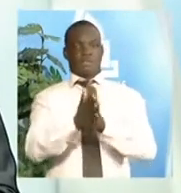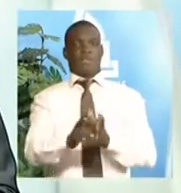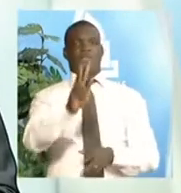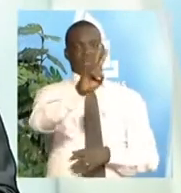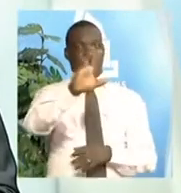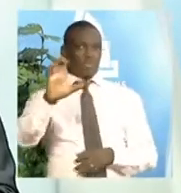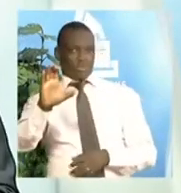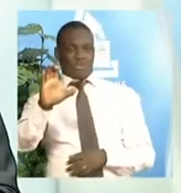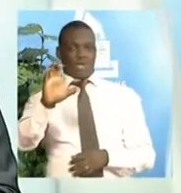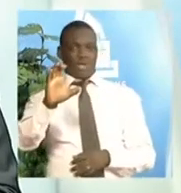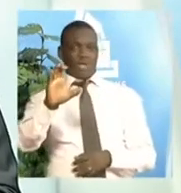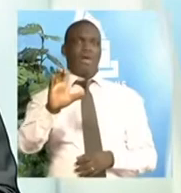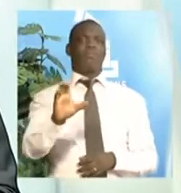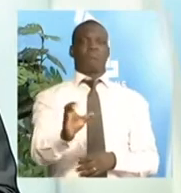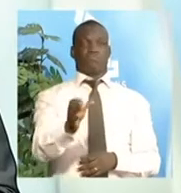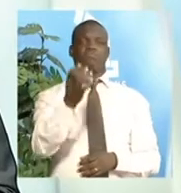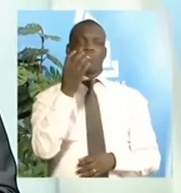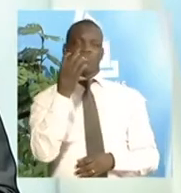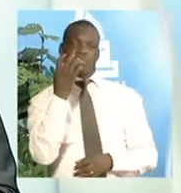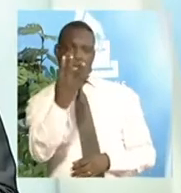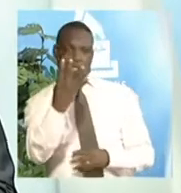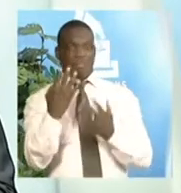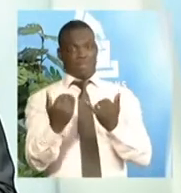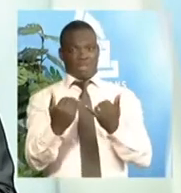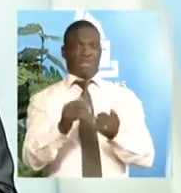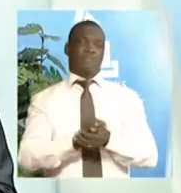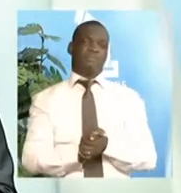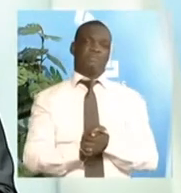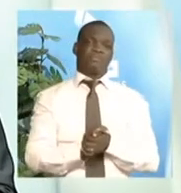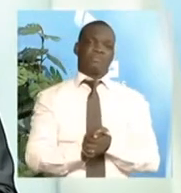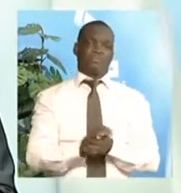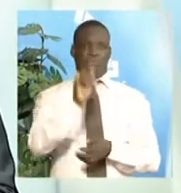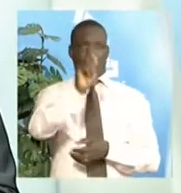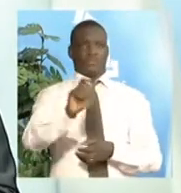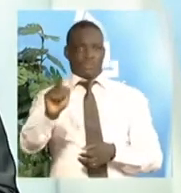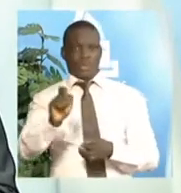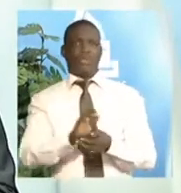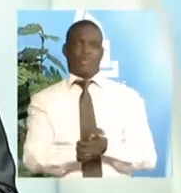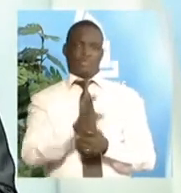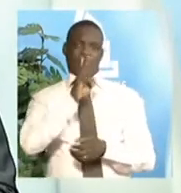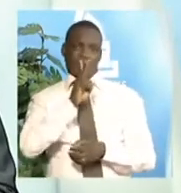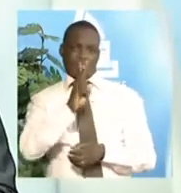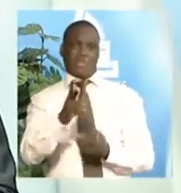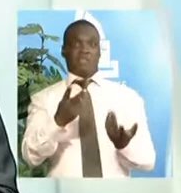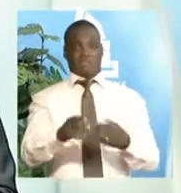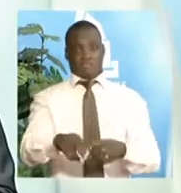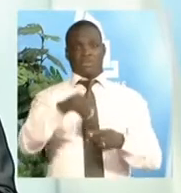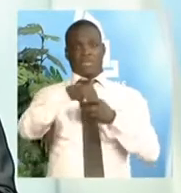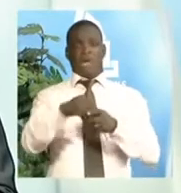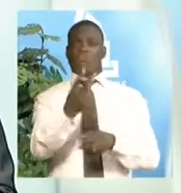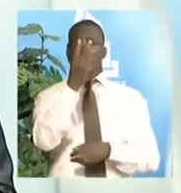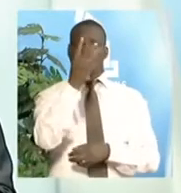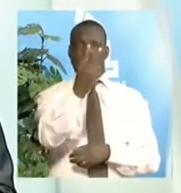Tortilla, Nia Caramandougou. Donc, de sorte que les élections ont eu lieu effectivement dans 204 circonscriptions.